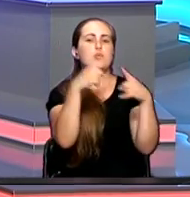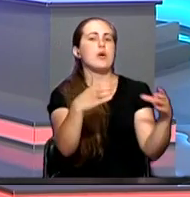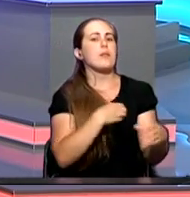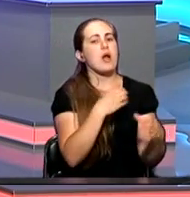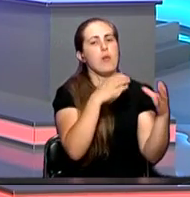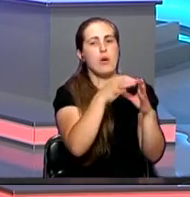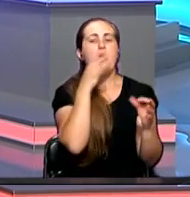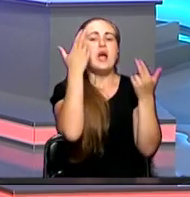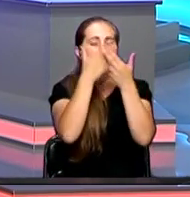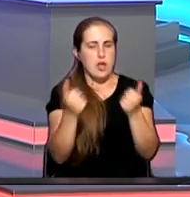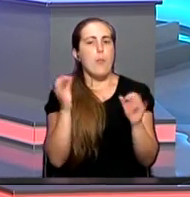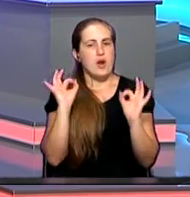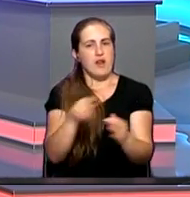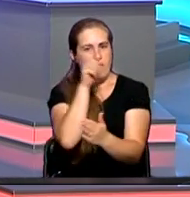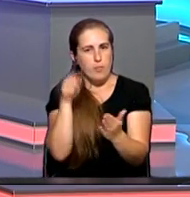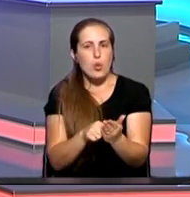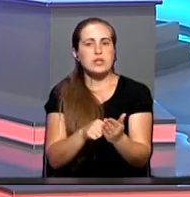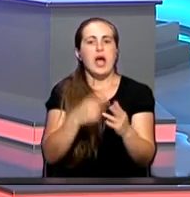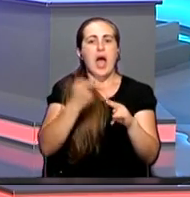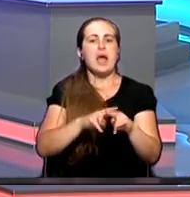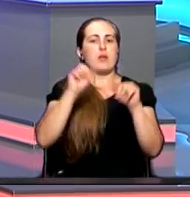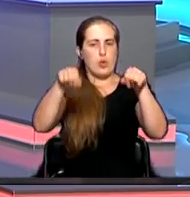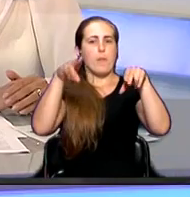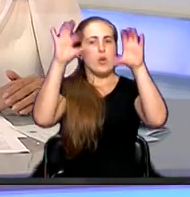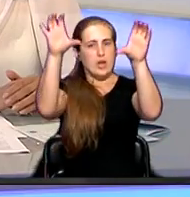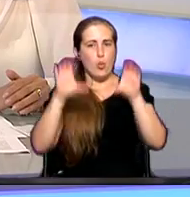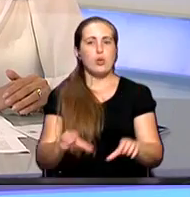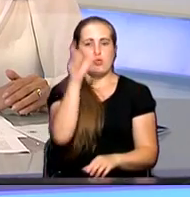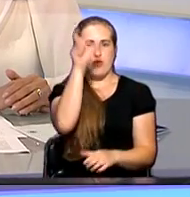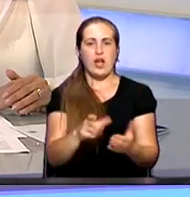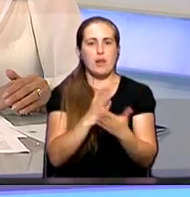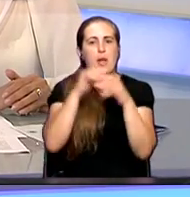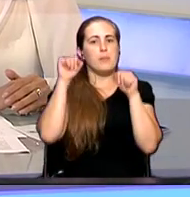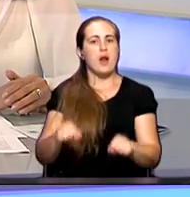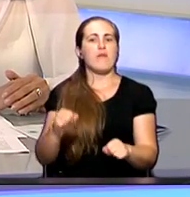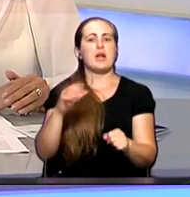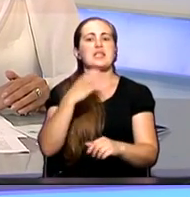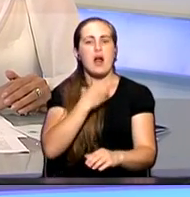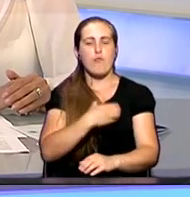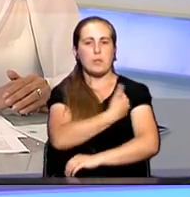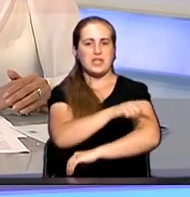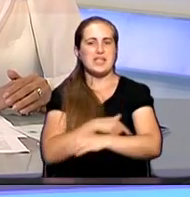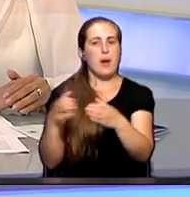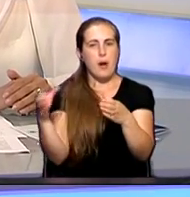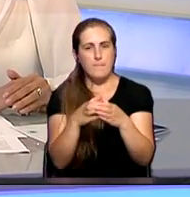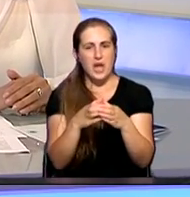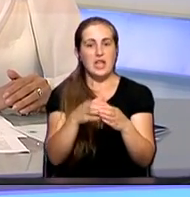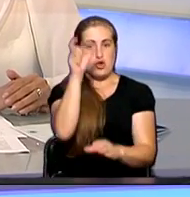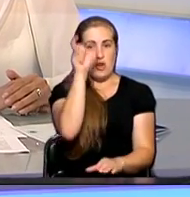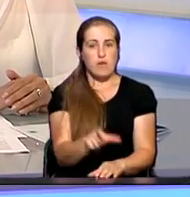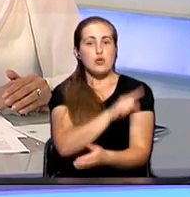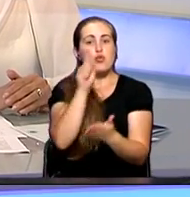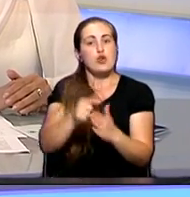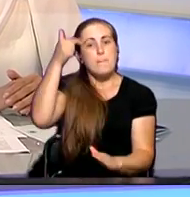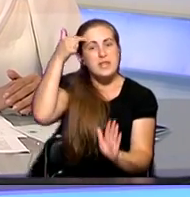вопрос. Данное право закреплено законодательно. Человек имеет право выбора страховой медицинской компании. Гражданин